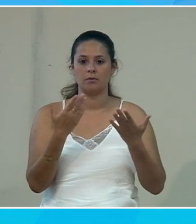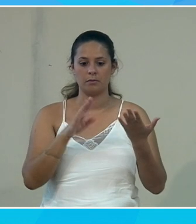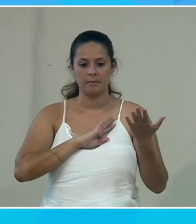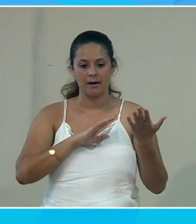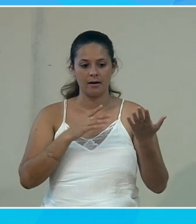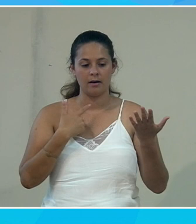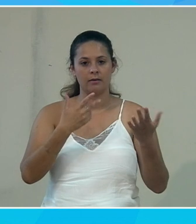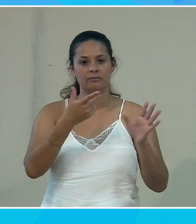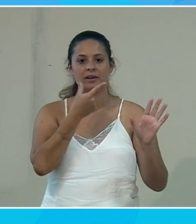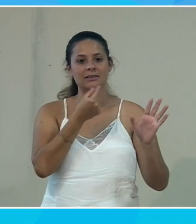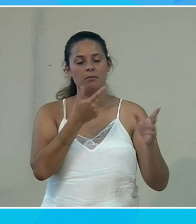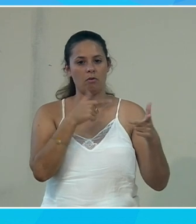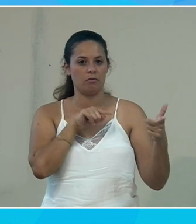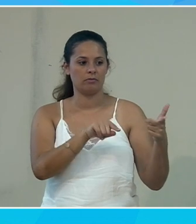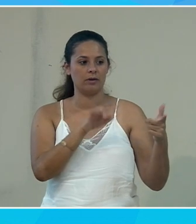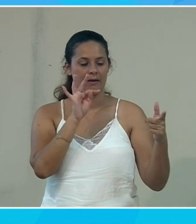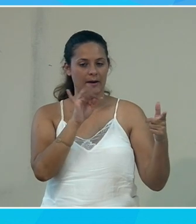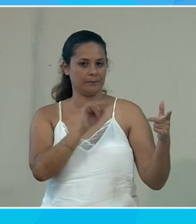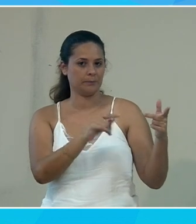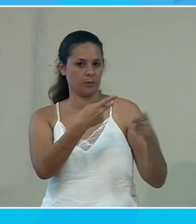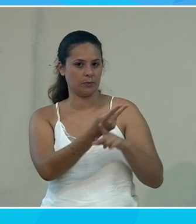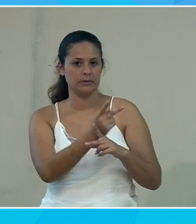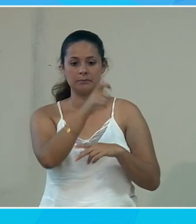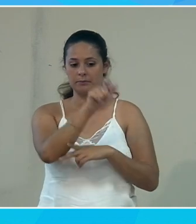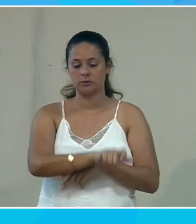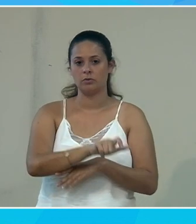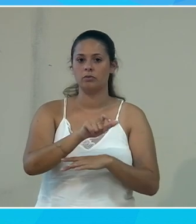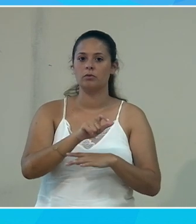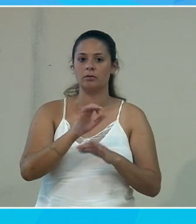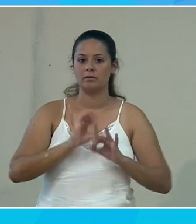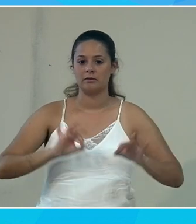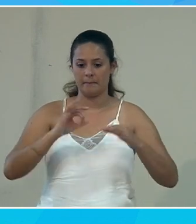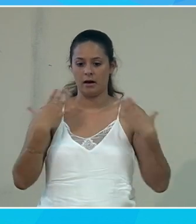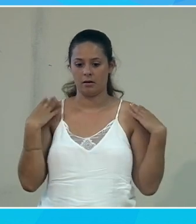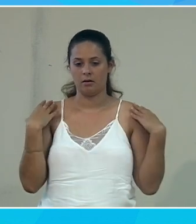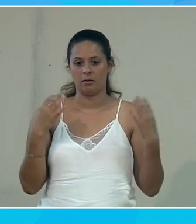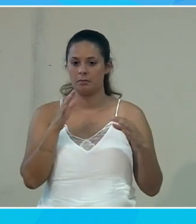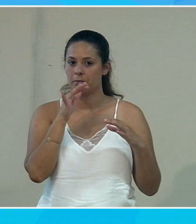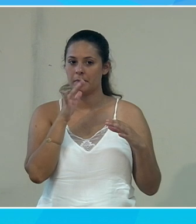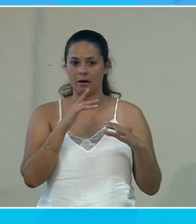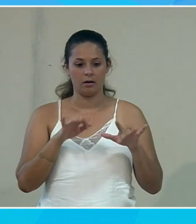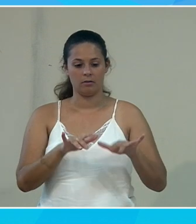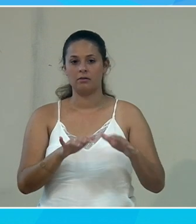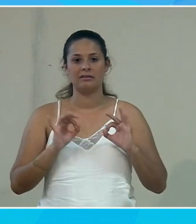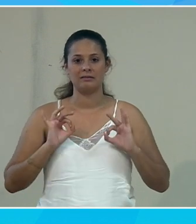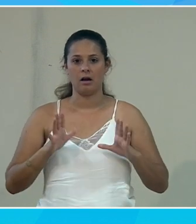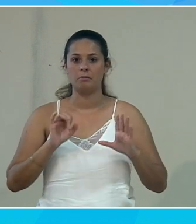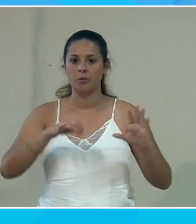stigmatisée par l'outil qu'elle utilise. Donc en fait, cet outil va permettre à une personne qui n'a aucune mobilité des membres supérieurs de